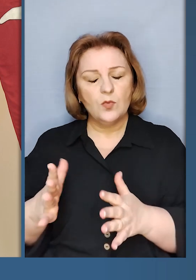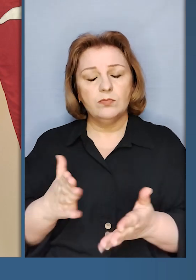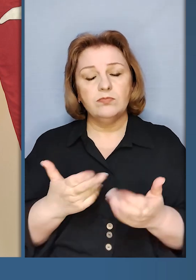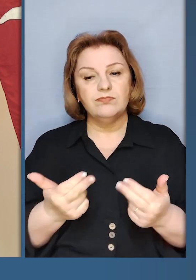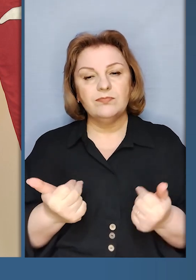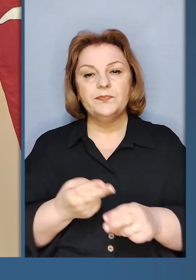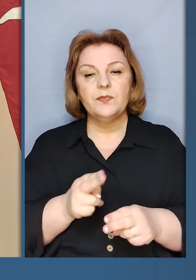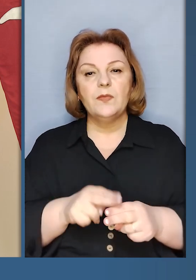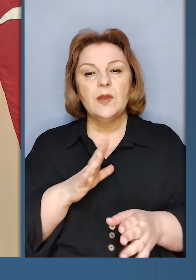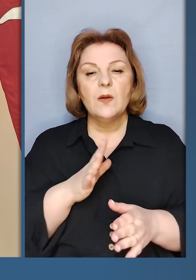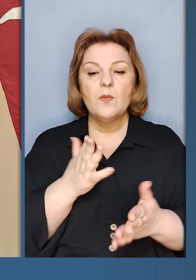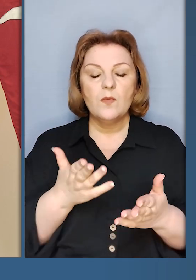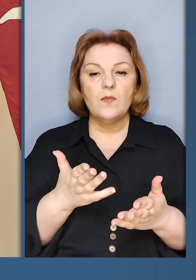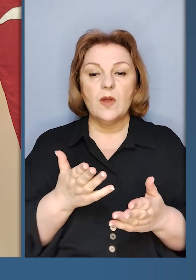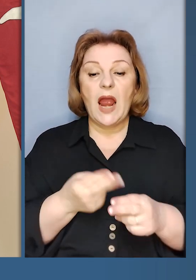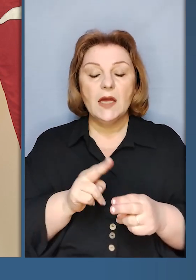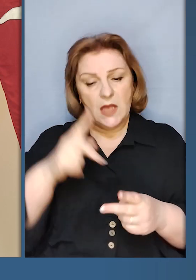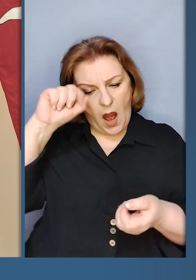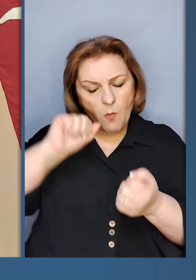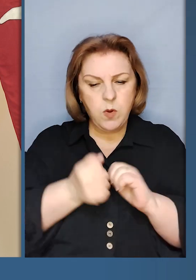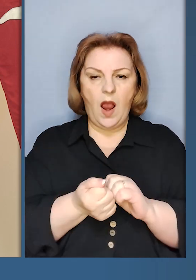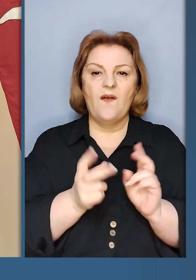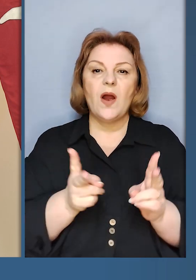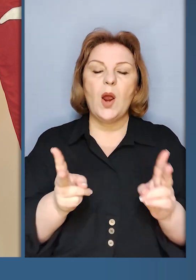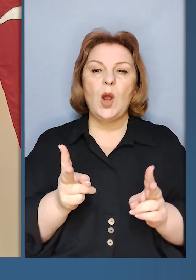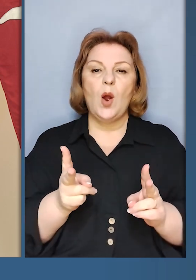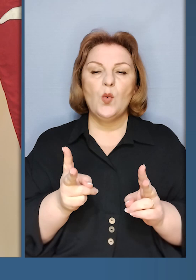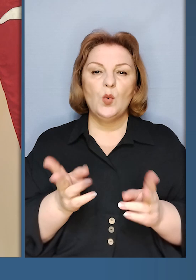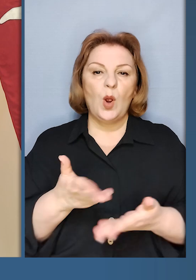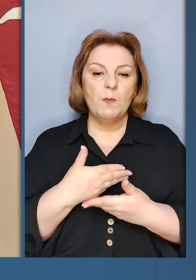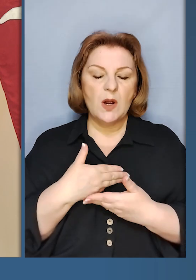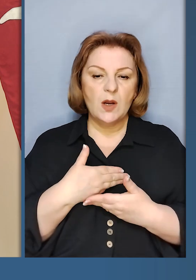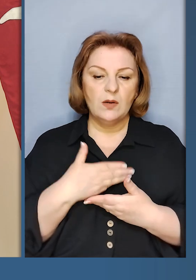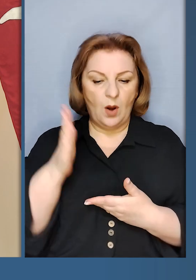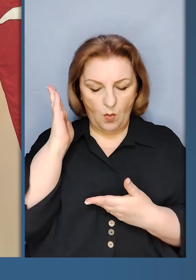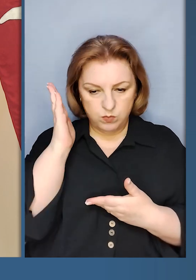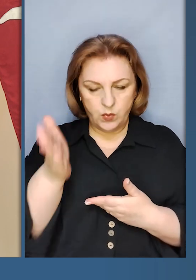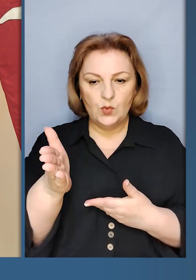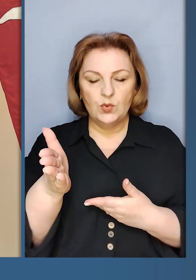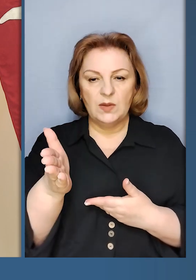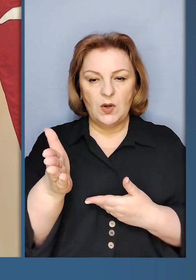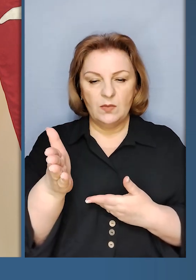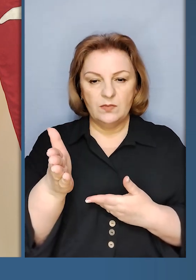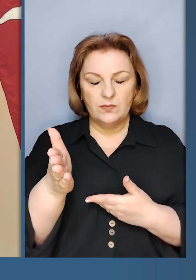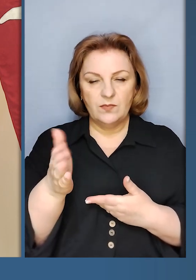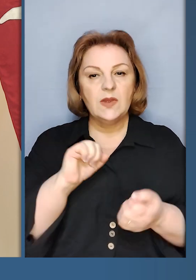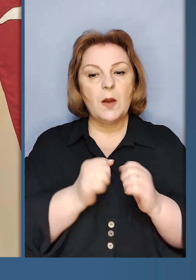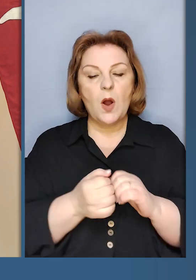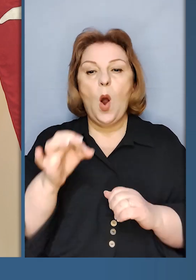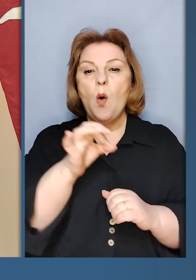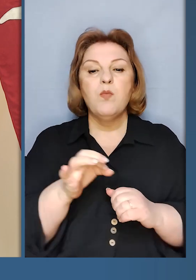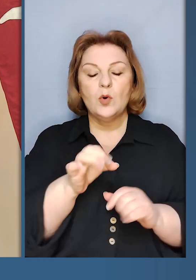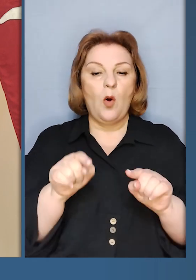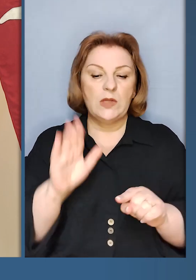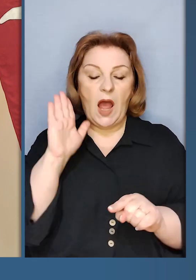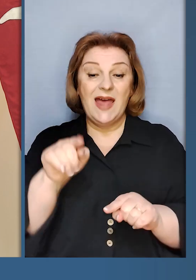пам'ять, яку ми будемо пам'ятати про